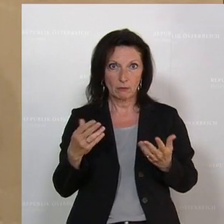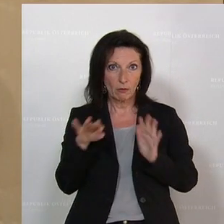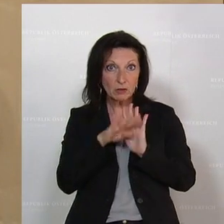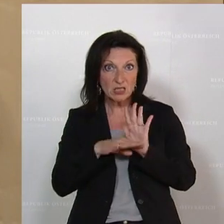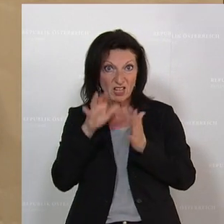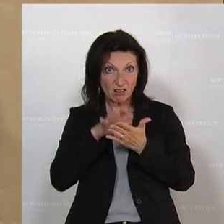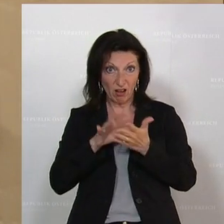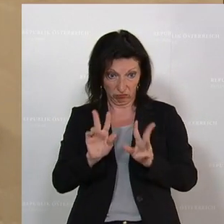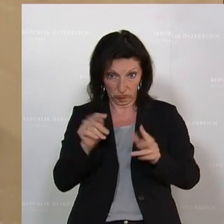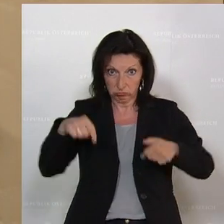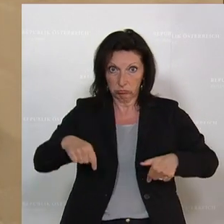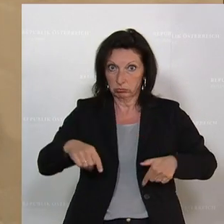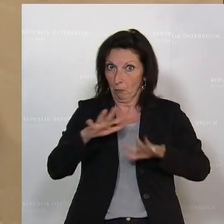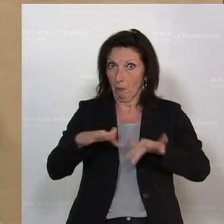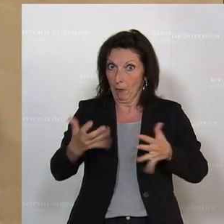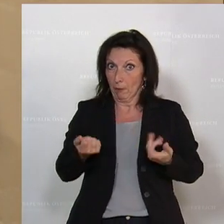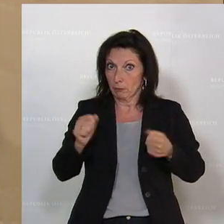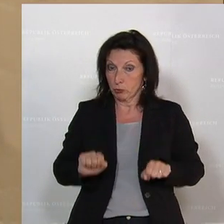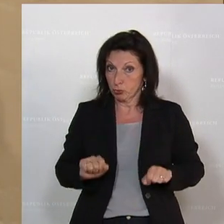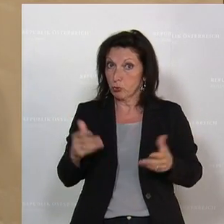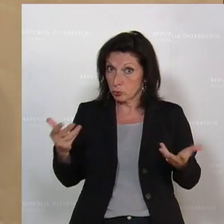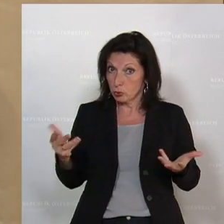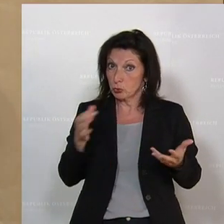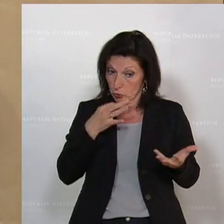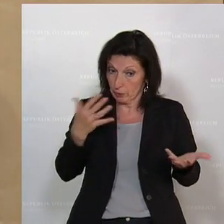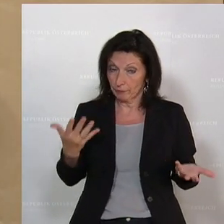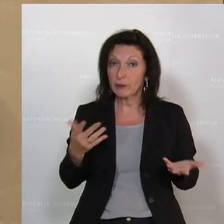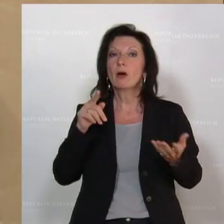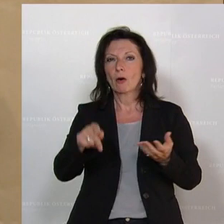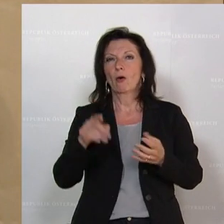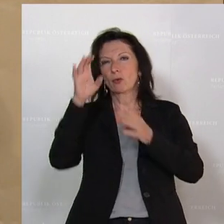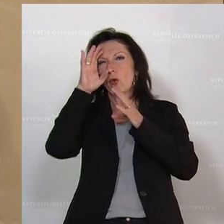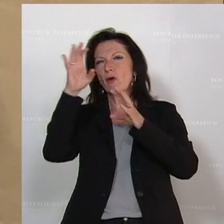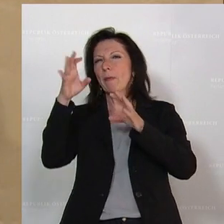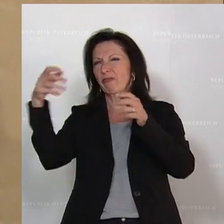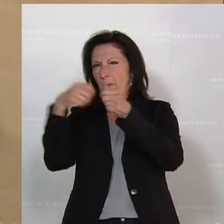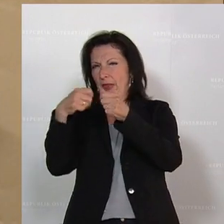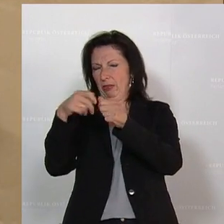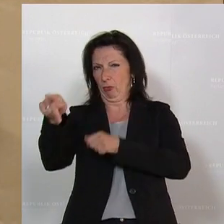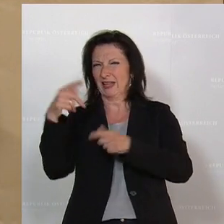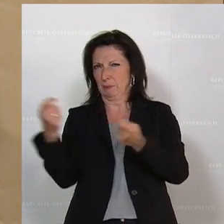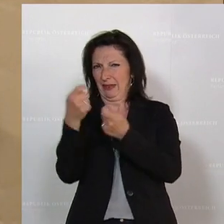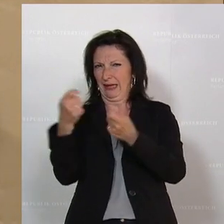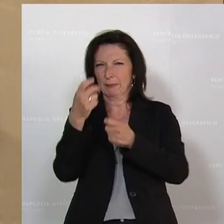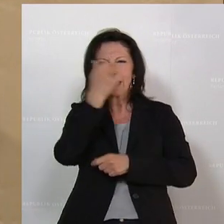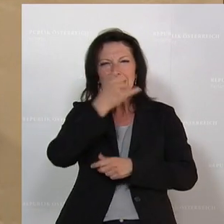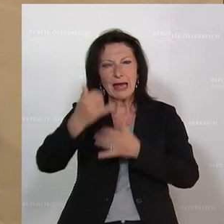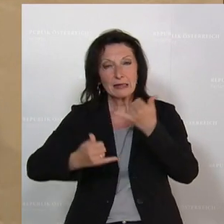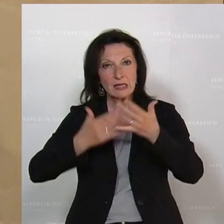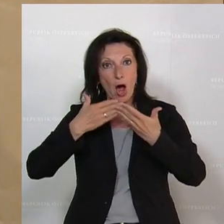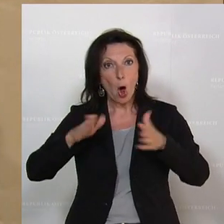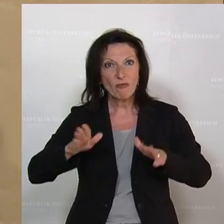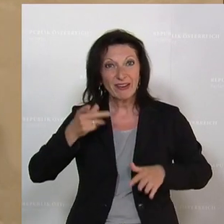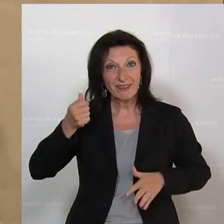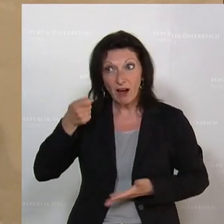dann hier auch beschlossen. Und Faktum ist, der ÖVP-nahe Betreiber hat pro Jahr aus öffentlichen